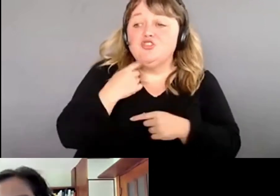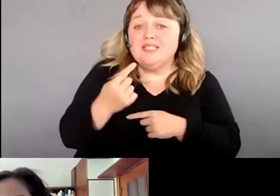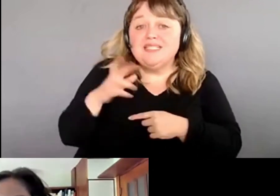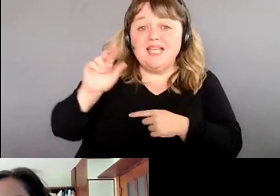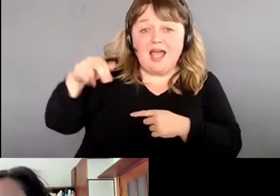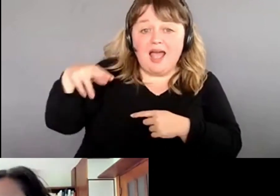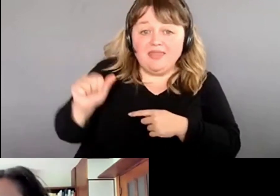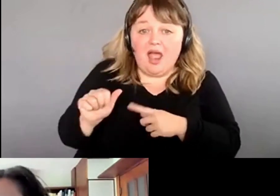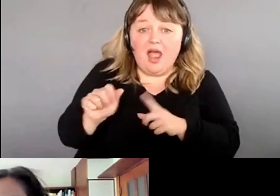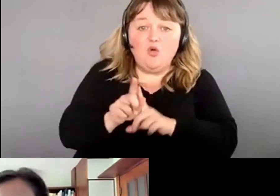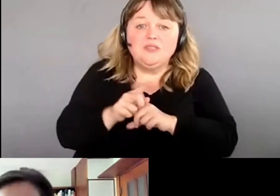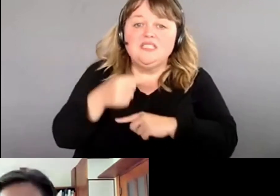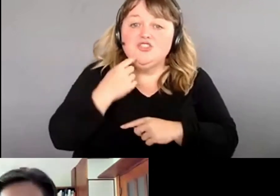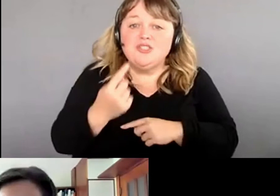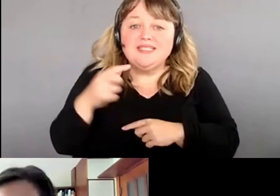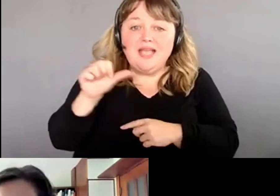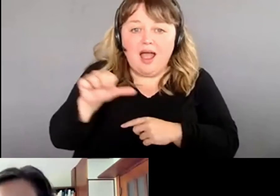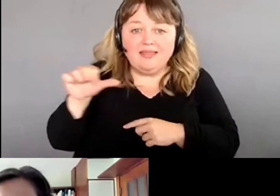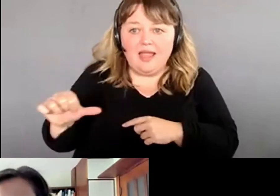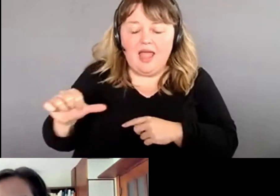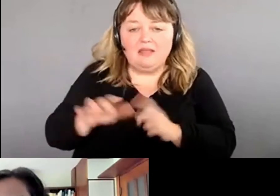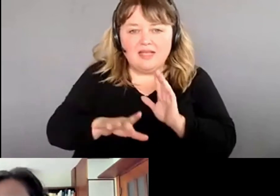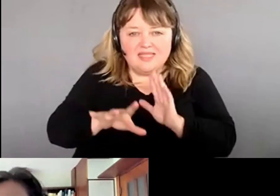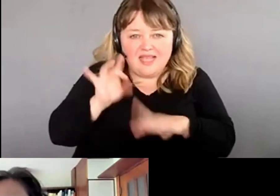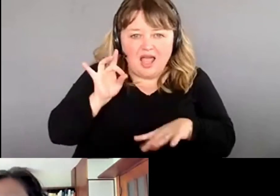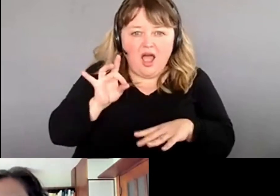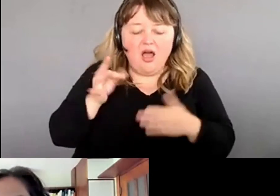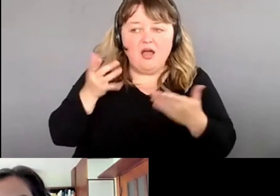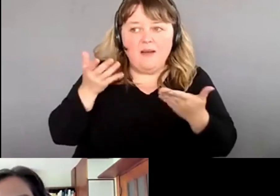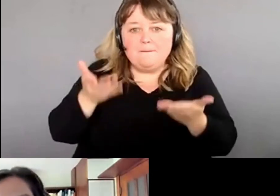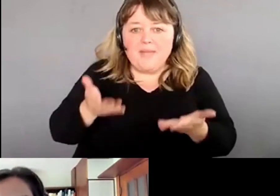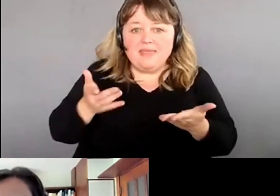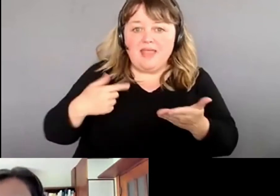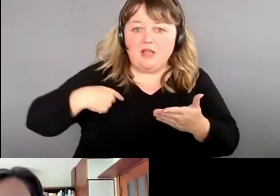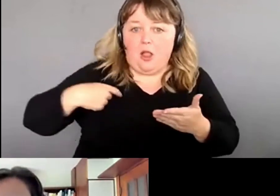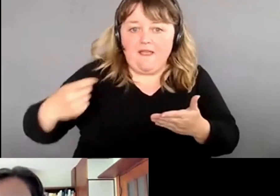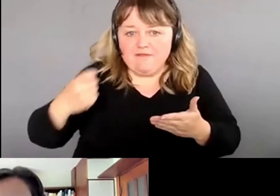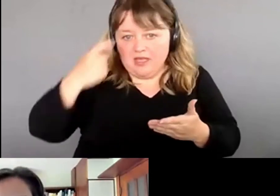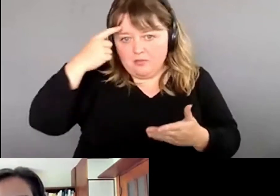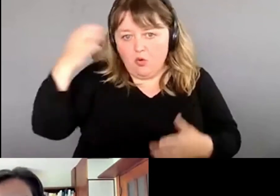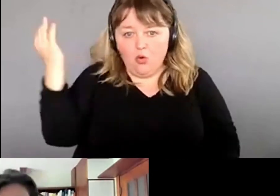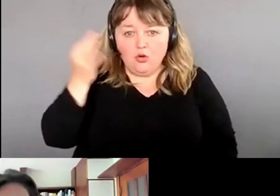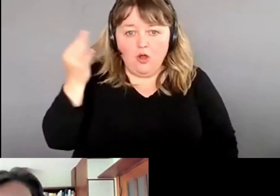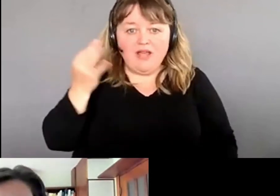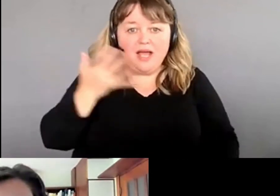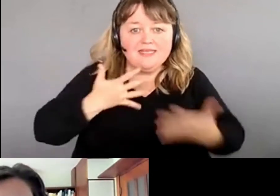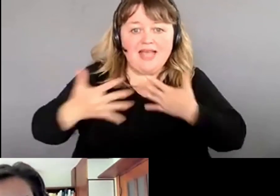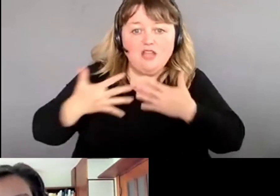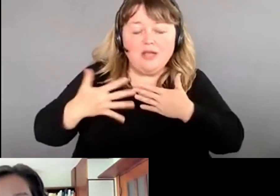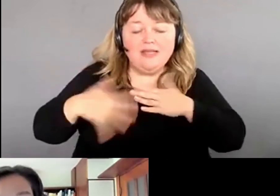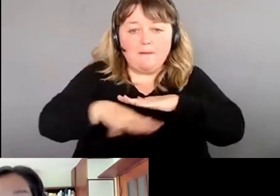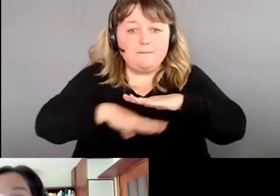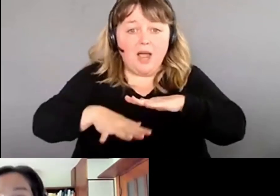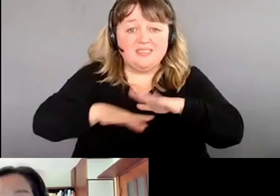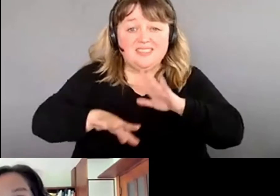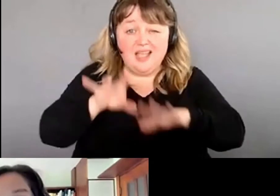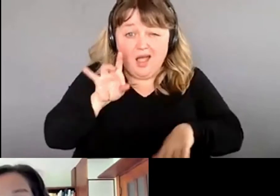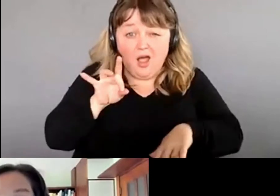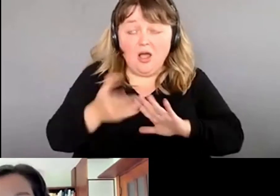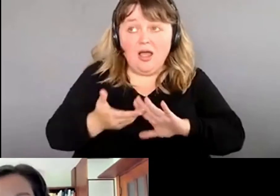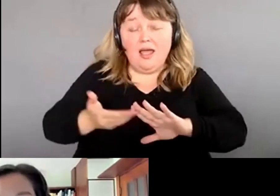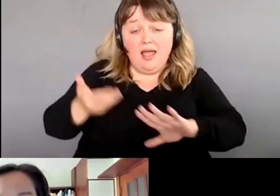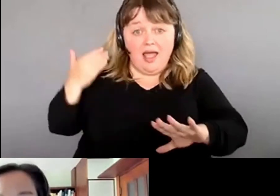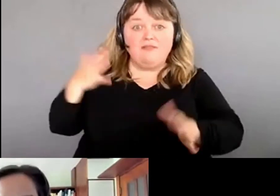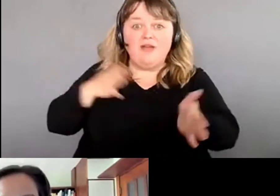Andréane, c'est rare que je fais maintenant des ateliers de base. J'en ai fait pendant